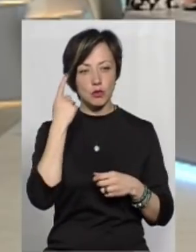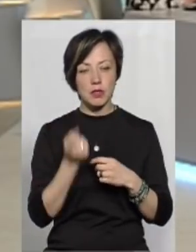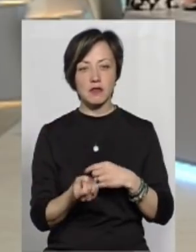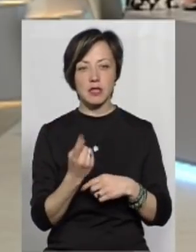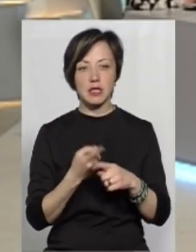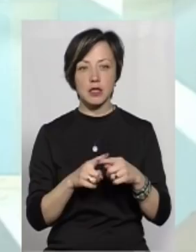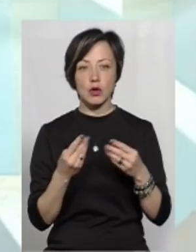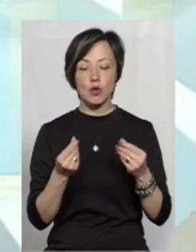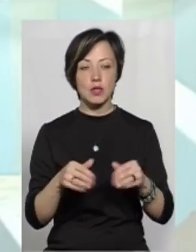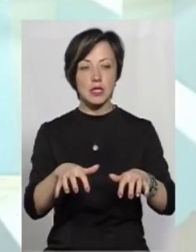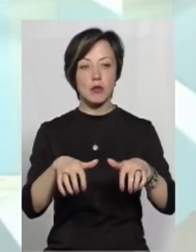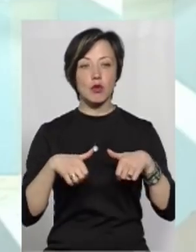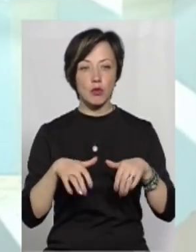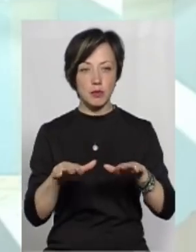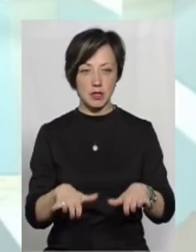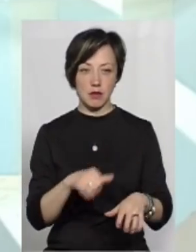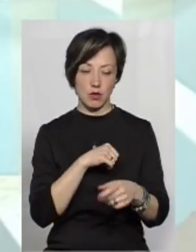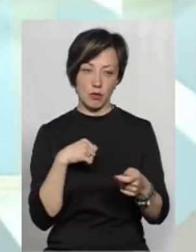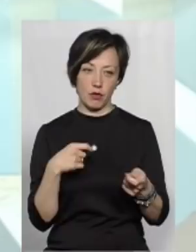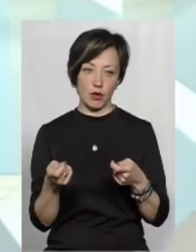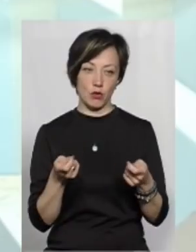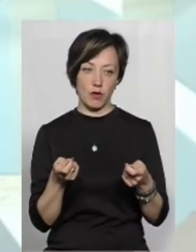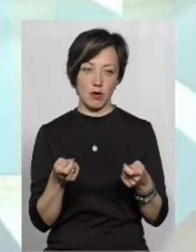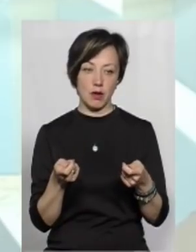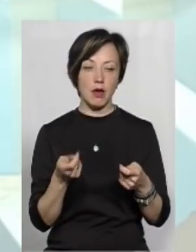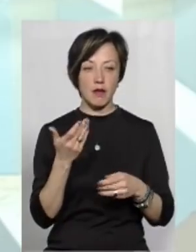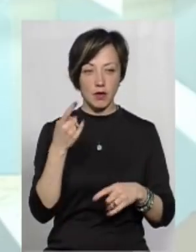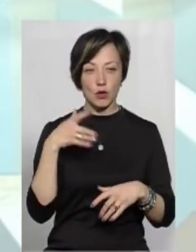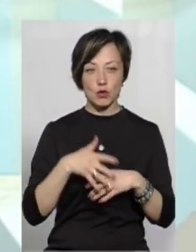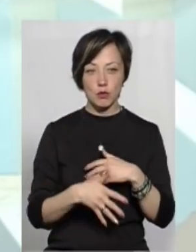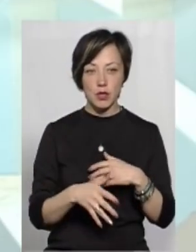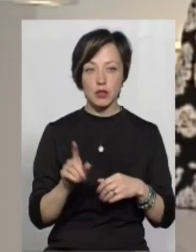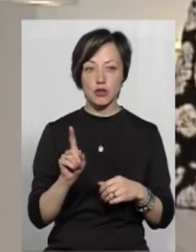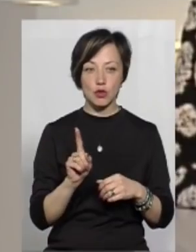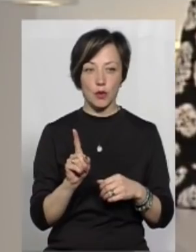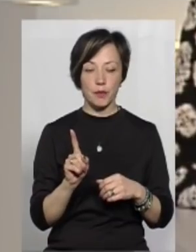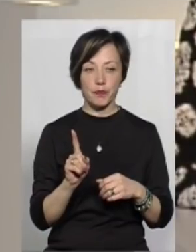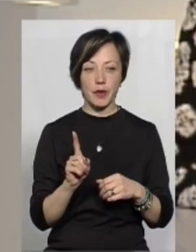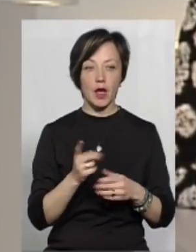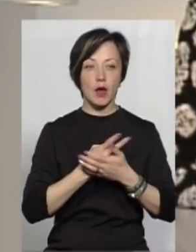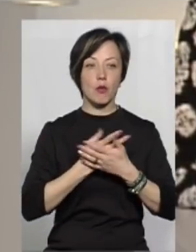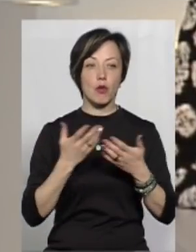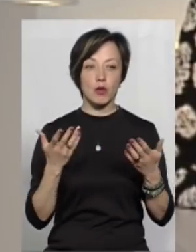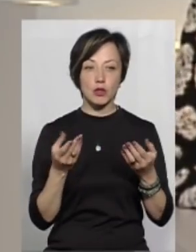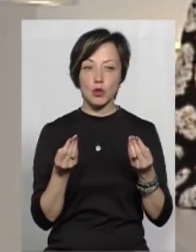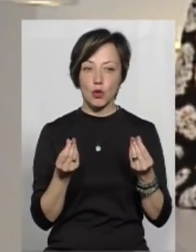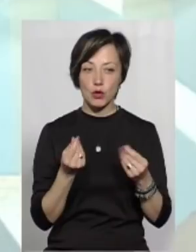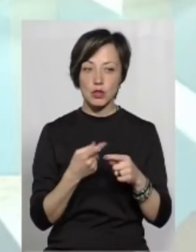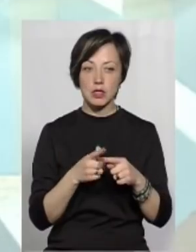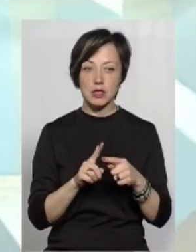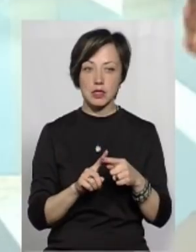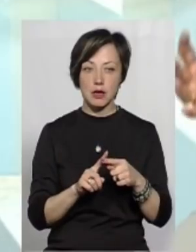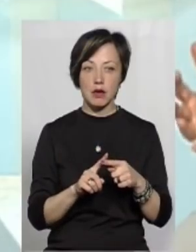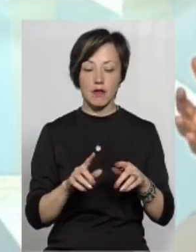звідки ці гроші? Заберуть у місцевого самоврядування. Тому що ви ж розумієте, що публічні кошти – це